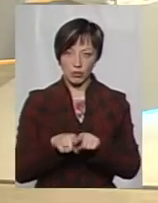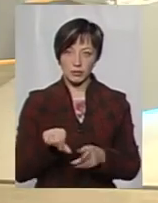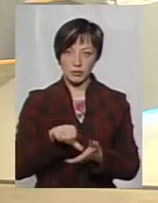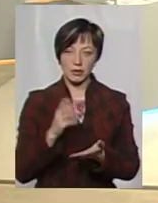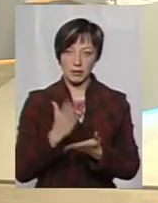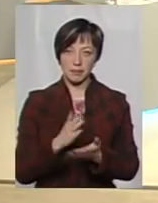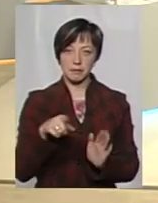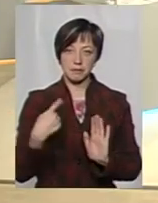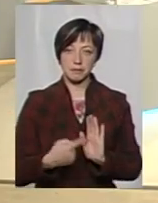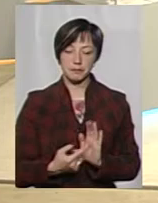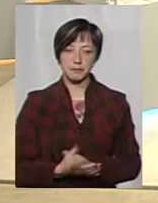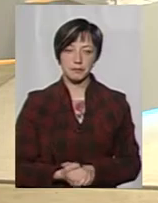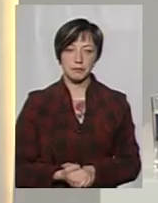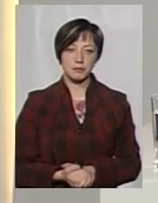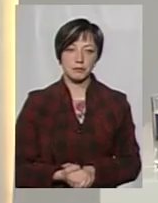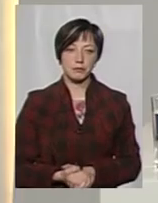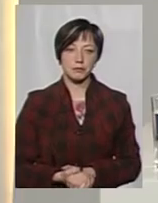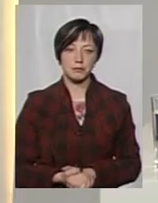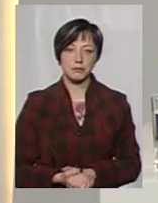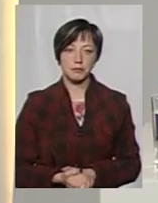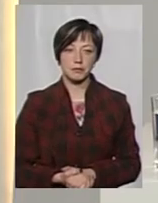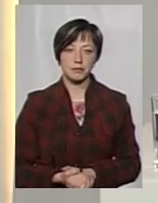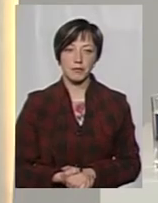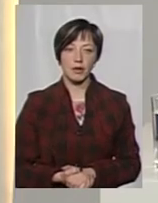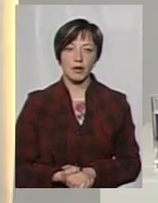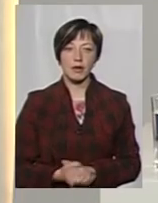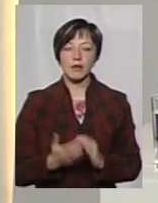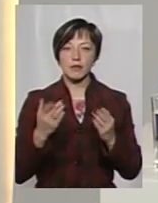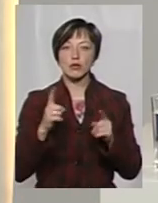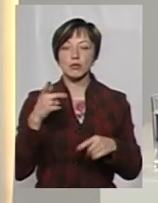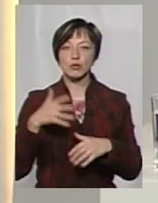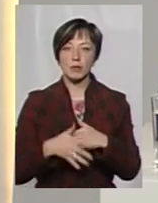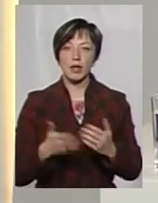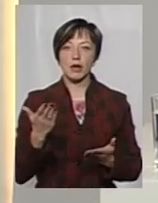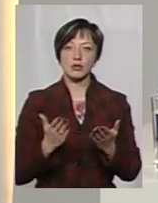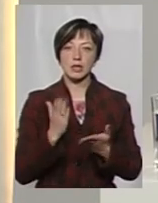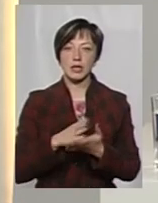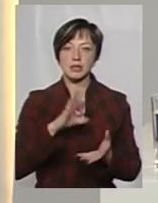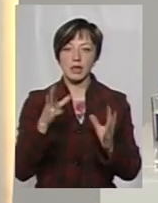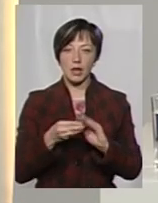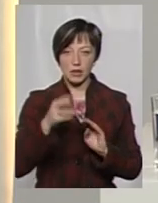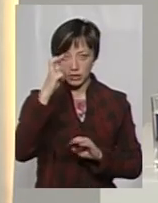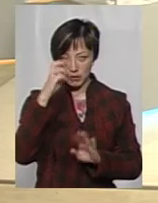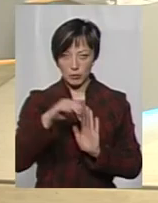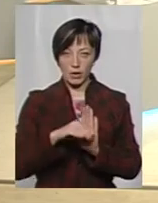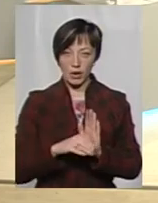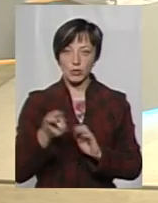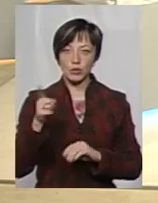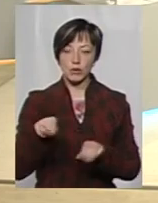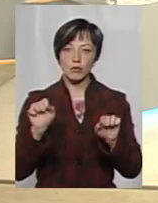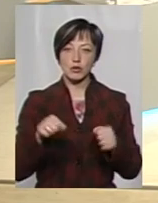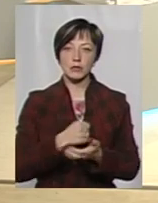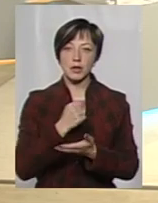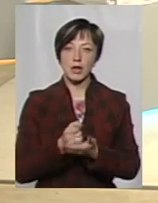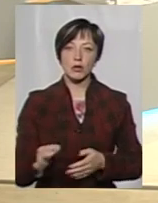участь бере? Ну, ви, щоб розуміли собі, що якщо є загальнодержавна програма, тільки тоді може